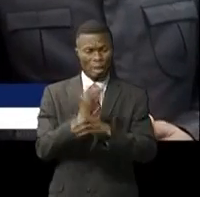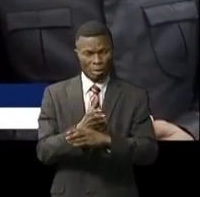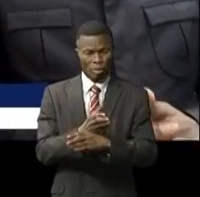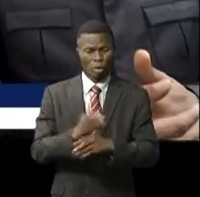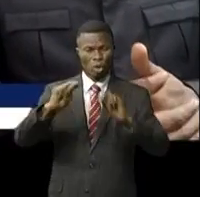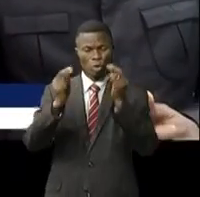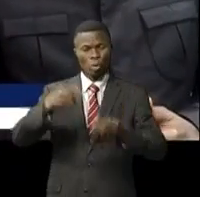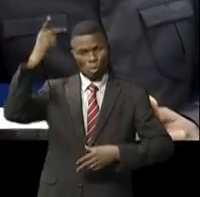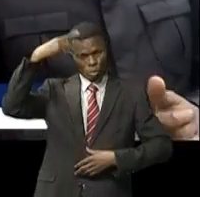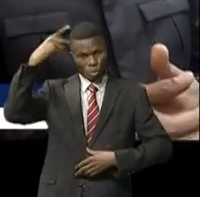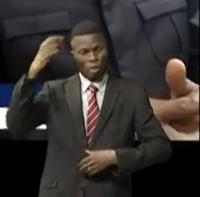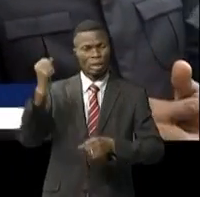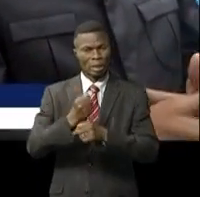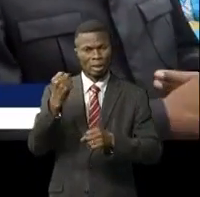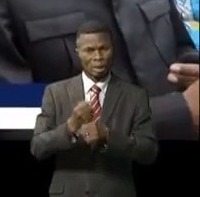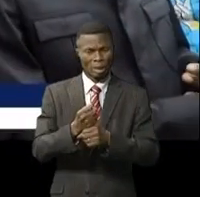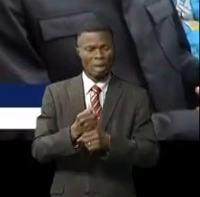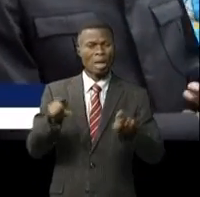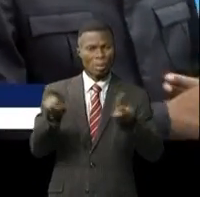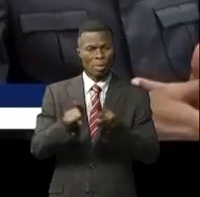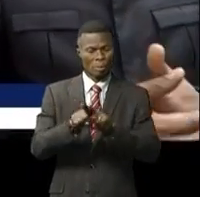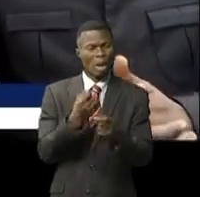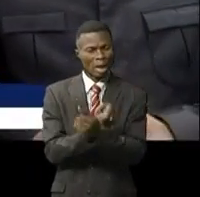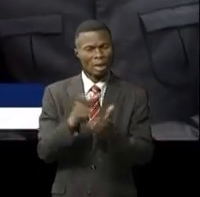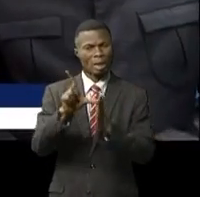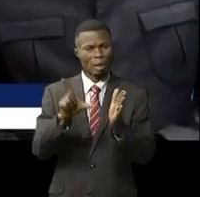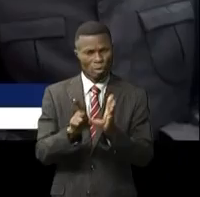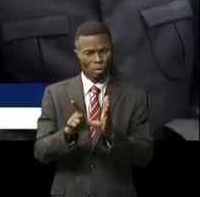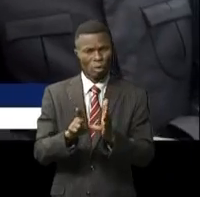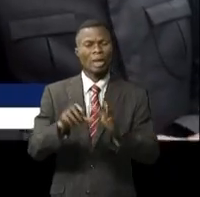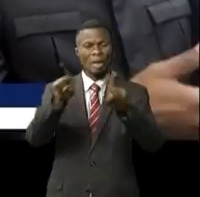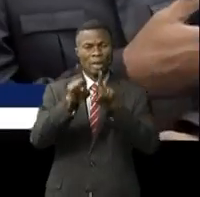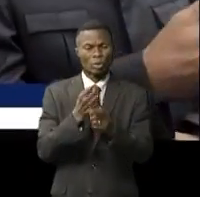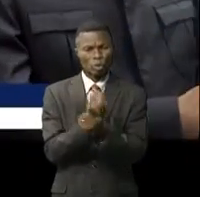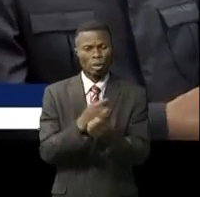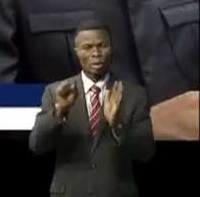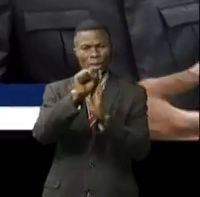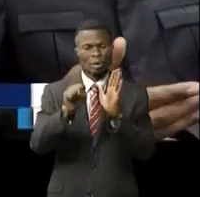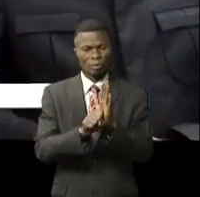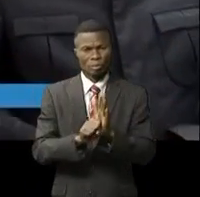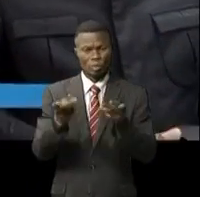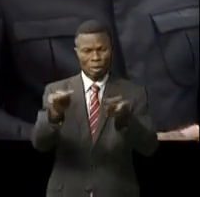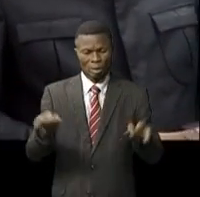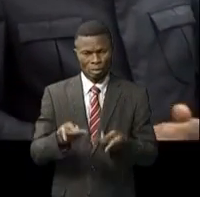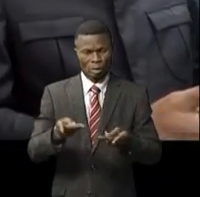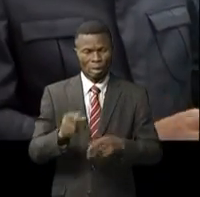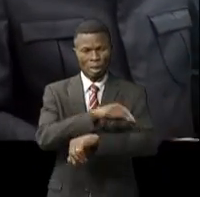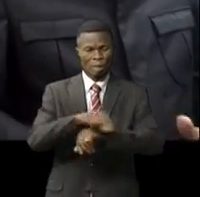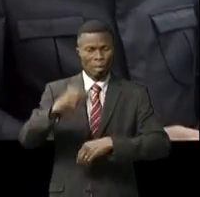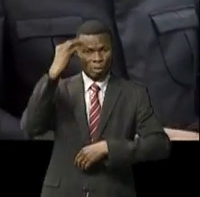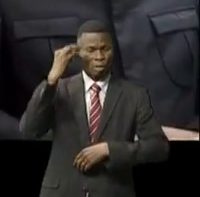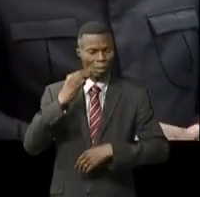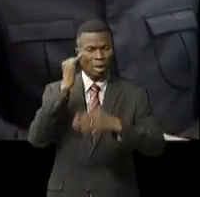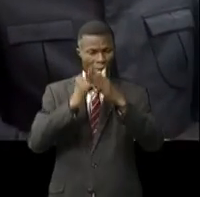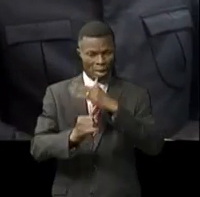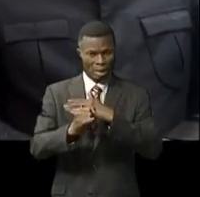partis politiques fonctionnent conformément à cette loi et conformément à leur statut par la position que le ministère de l'Intérieur avait